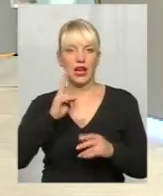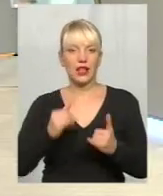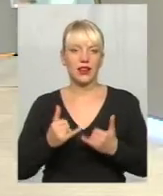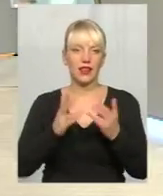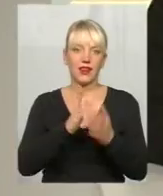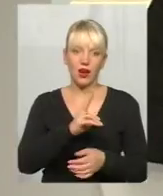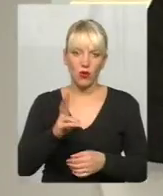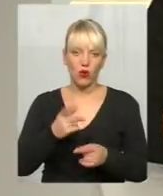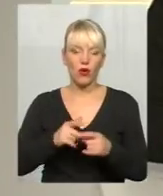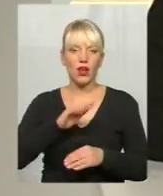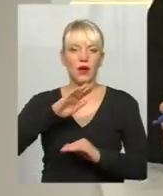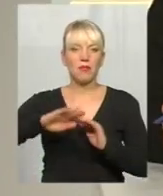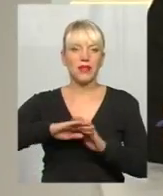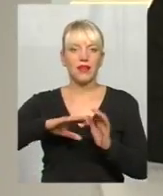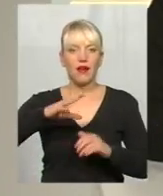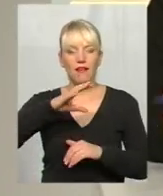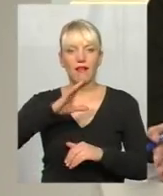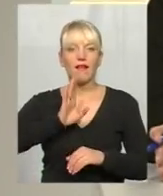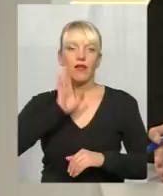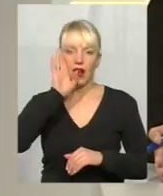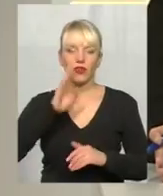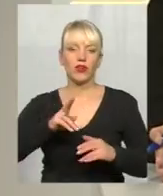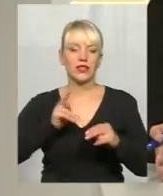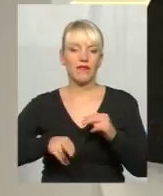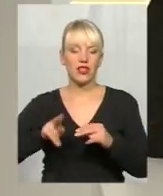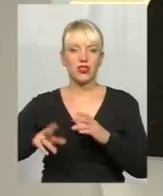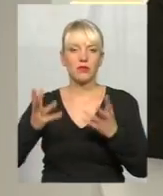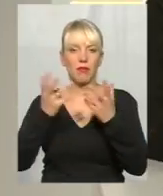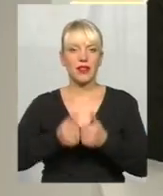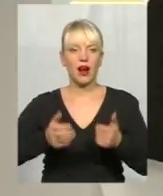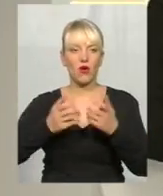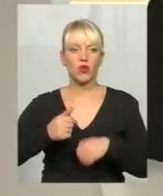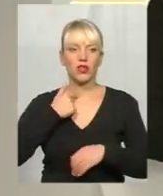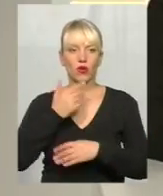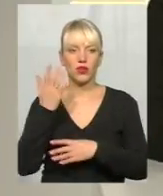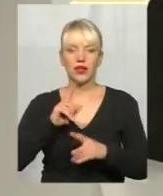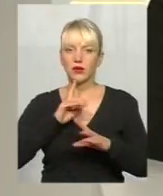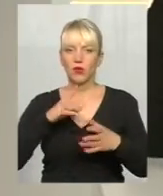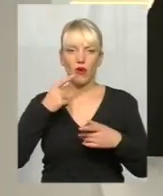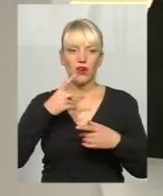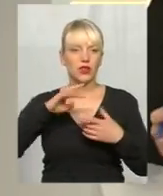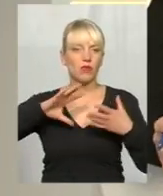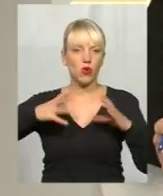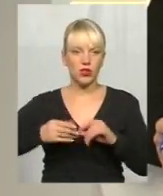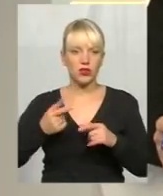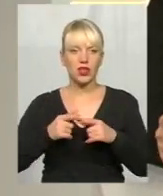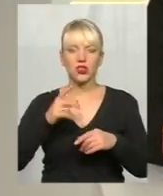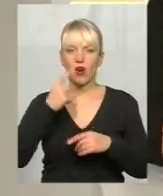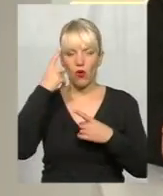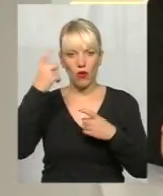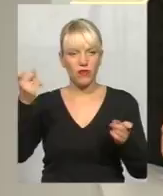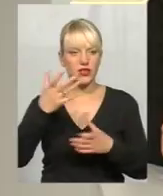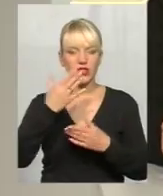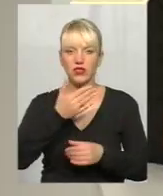десь там і під ранок, завершилися підрахунки голосів. Ми не будемо зараз говорити про самі результати, тому що офіційно вони ще не оголошені.